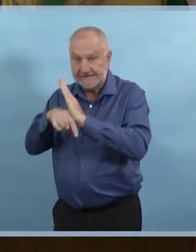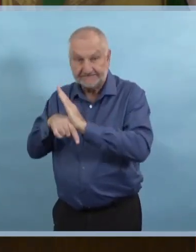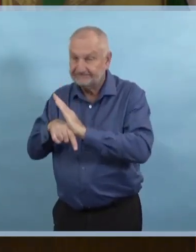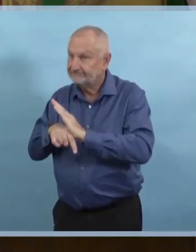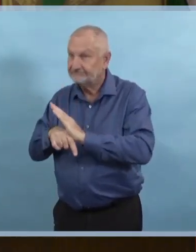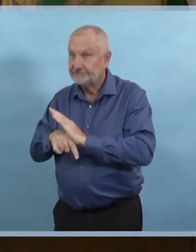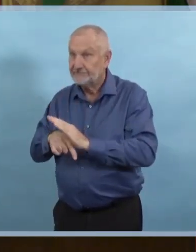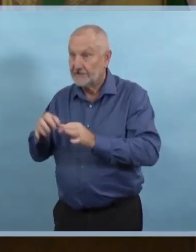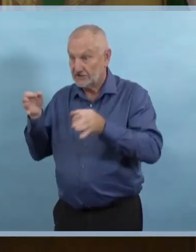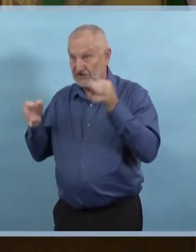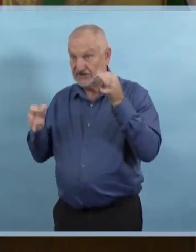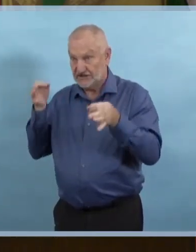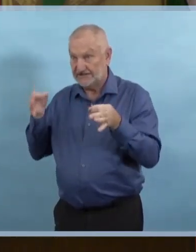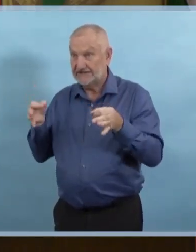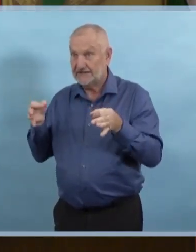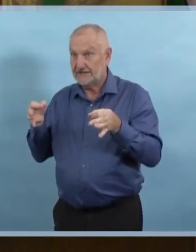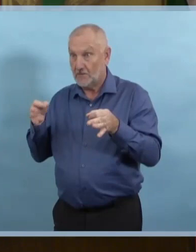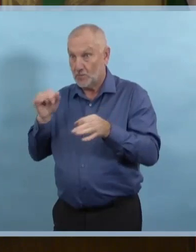près depuis le début.